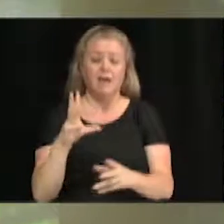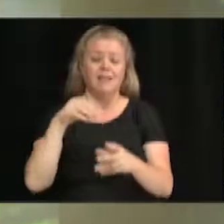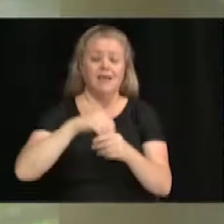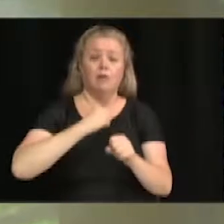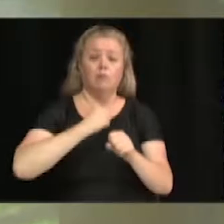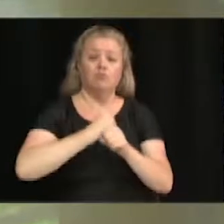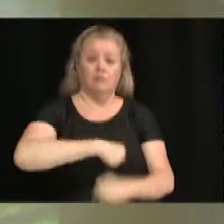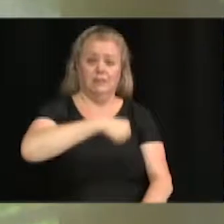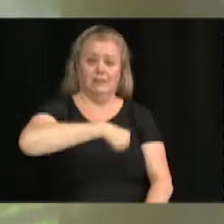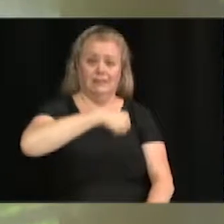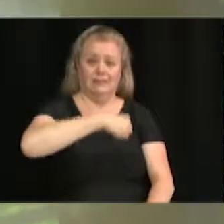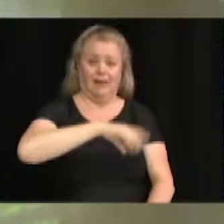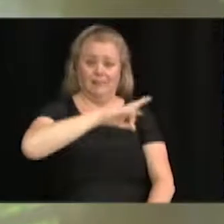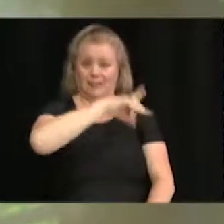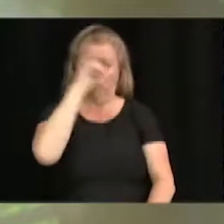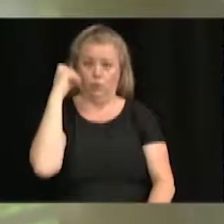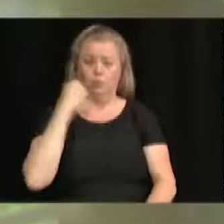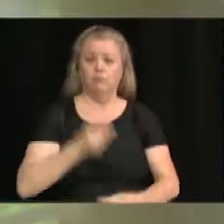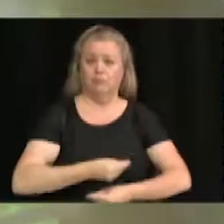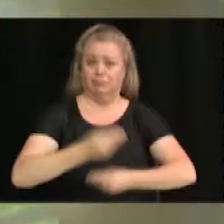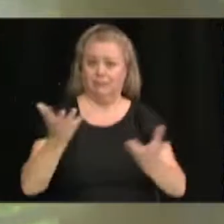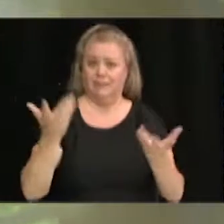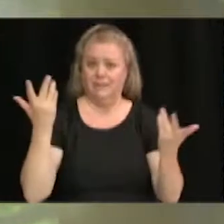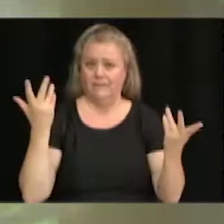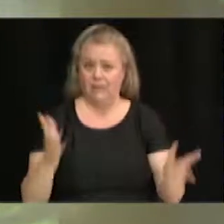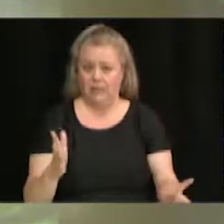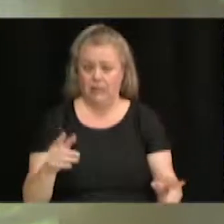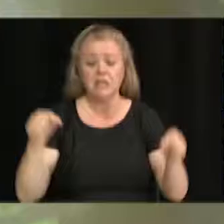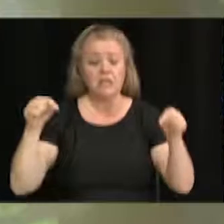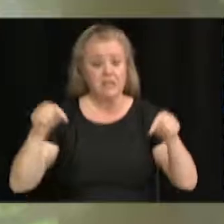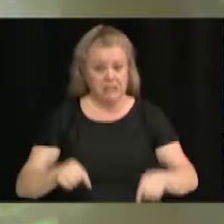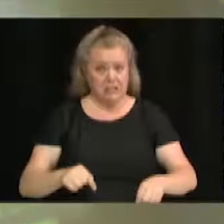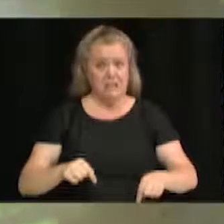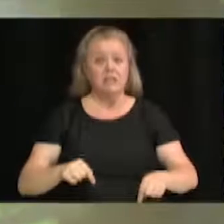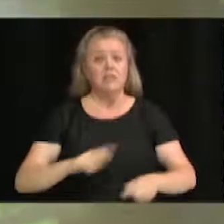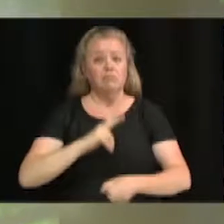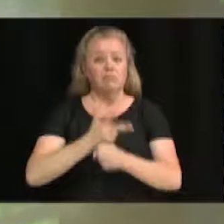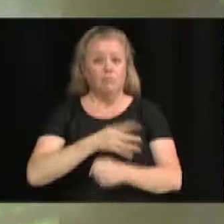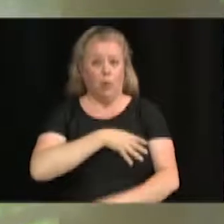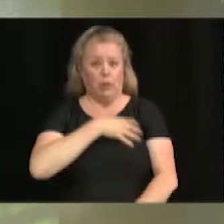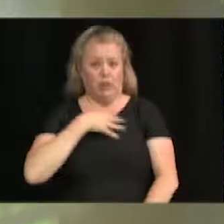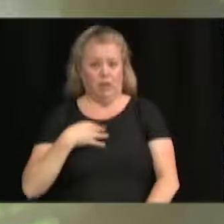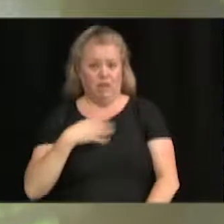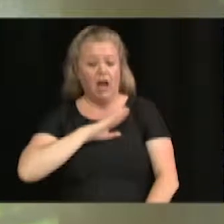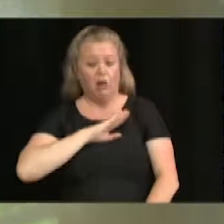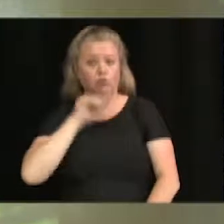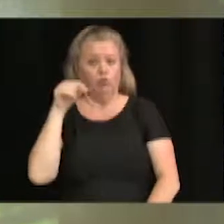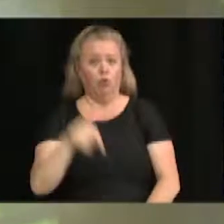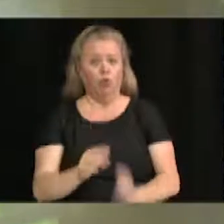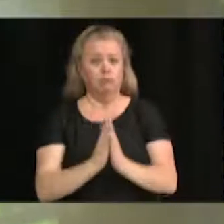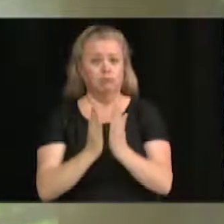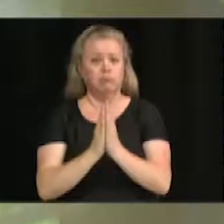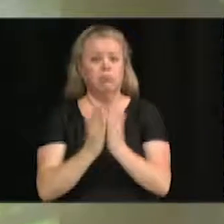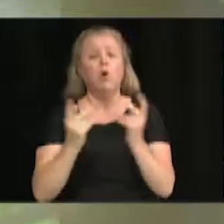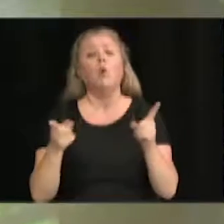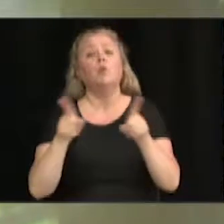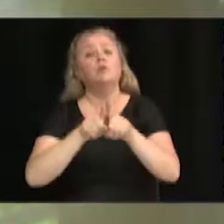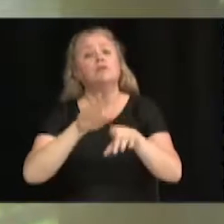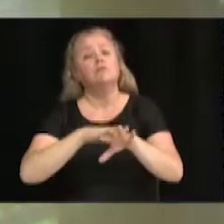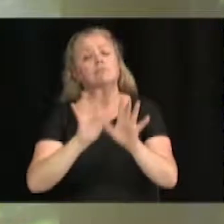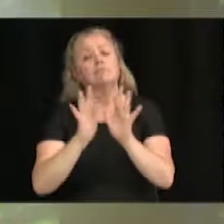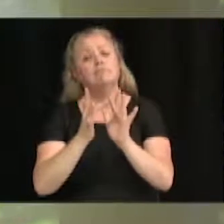août dernier. Il est maintenant disponible à l'Hôtel-de-Ville. Vous pouvez le consulter également par le biais de notre site au vic.to